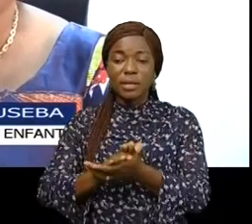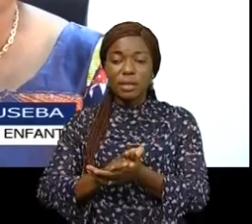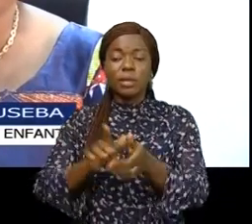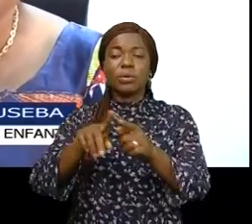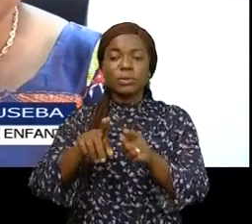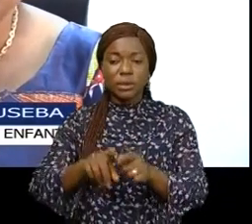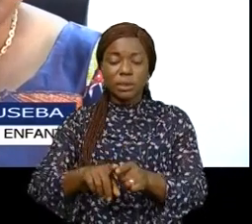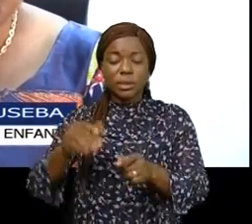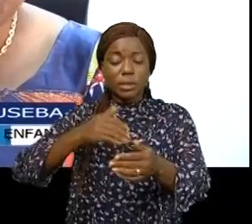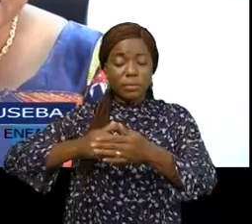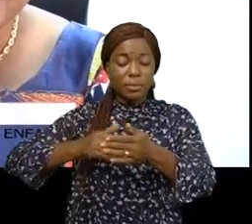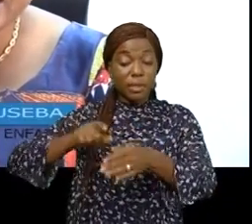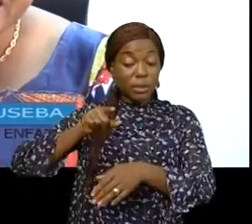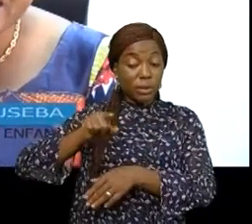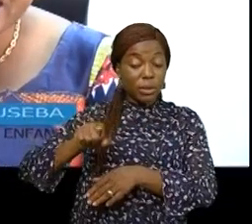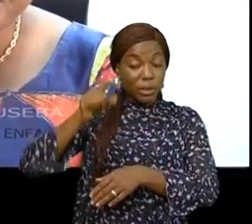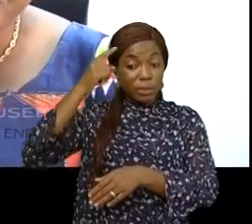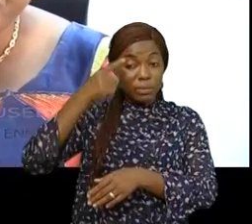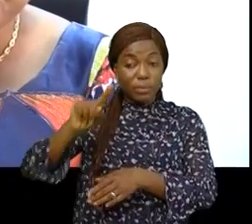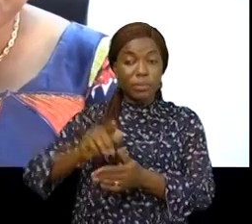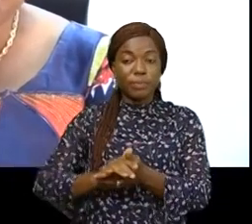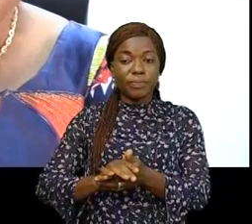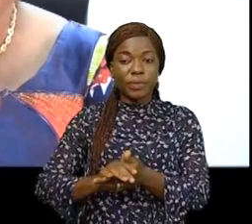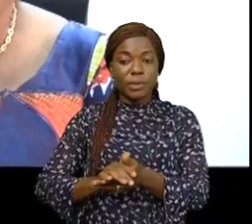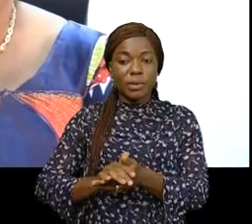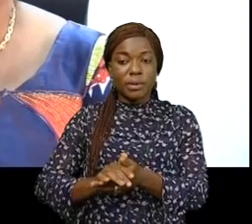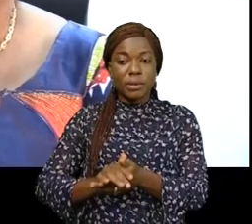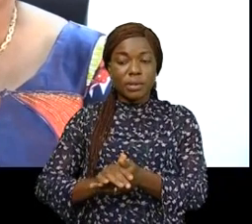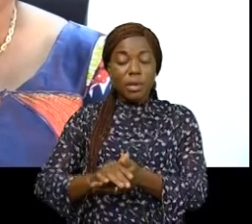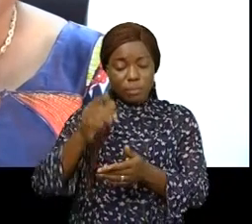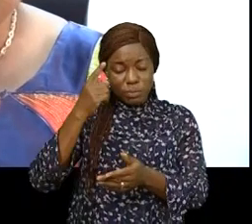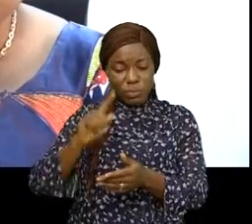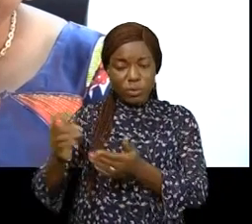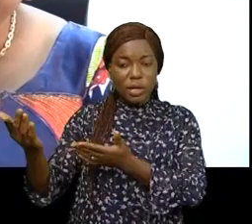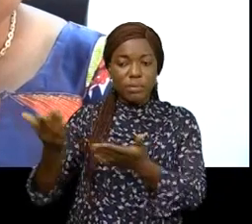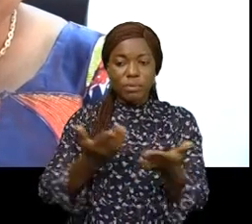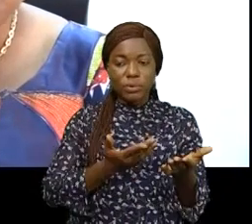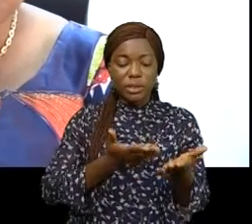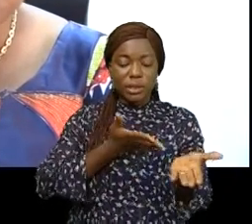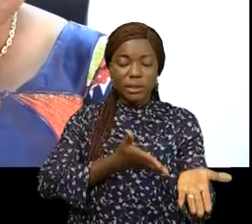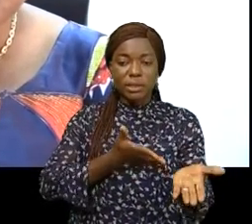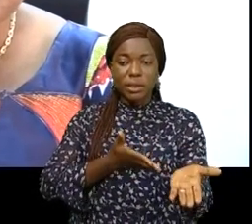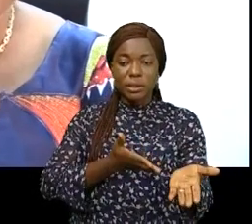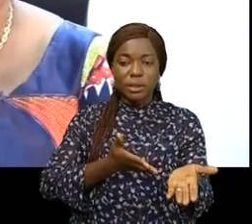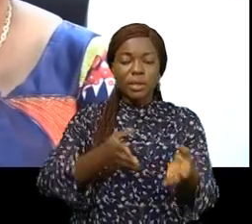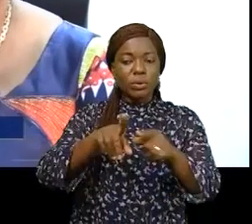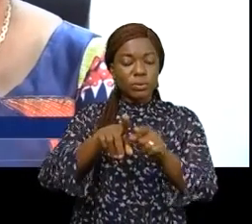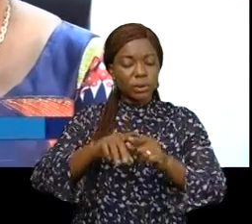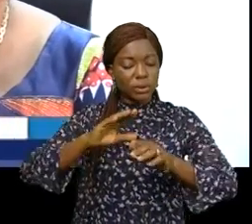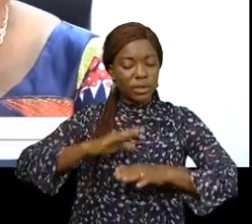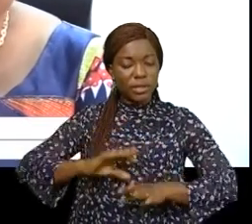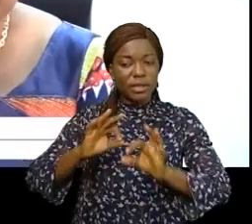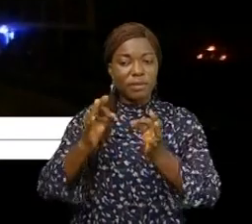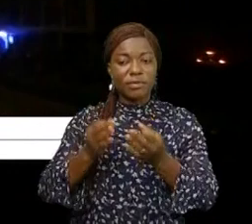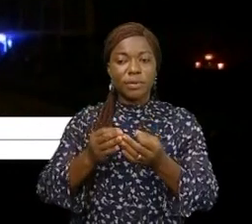'activer à nos côtés et de manière propre afin d'apporter réconfort et soulagement aux familles